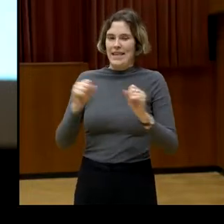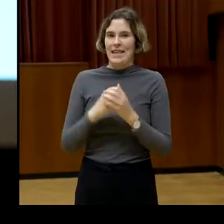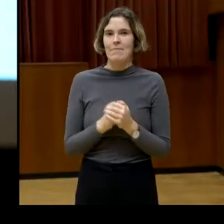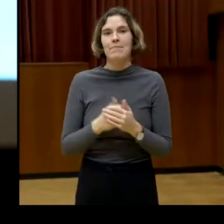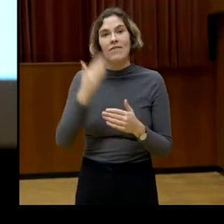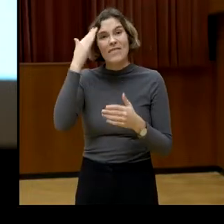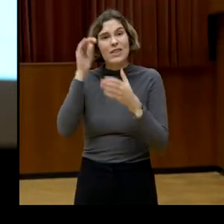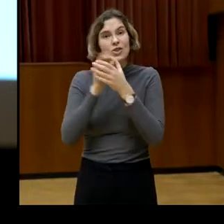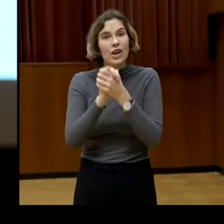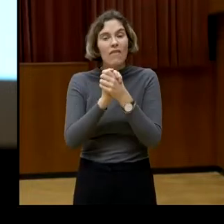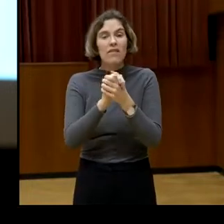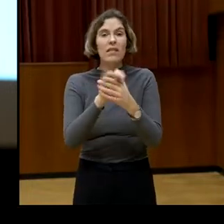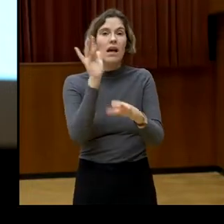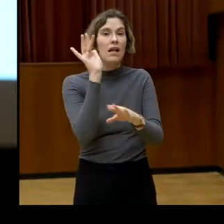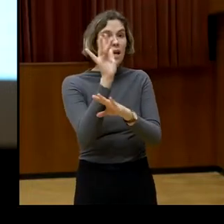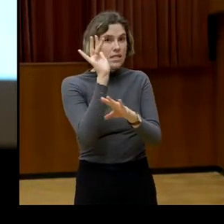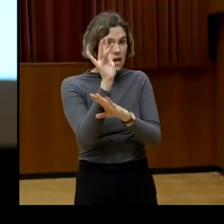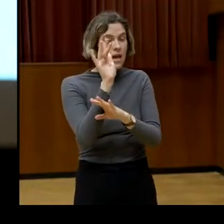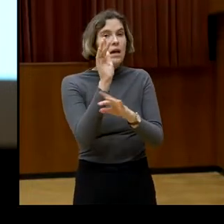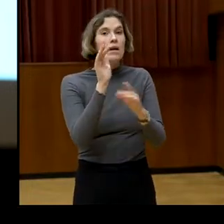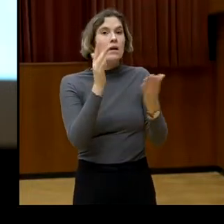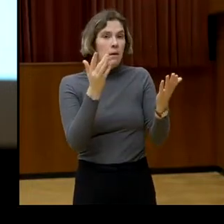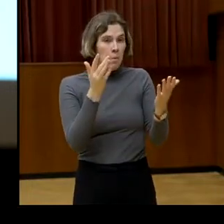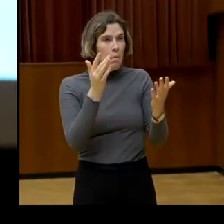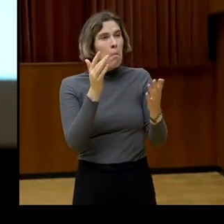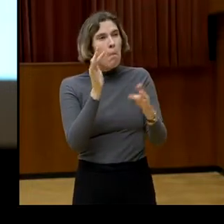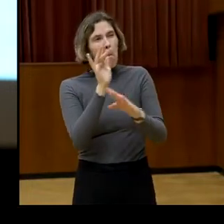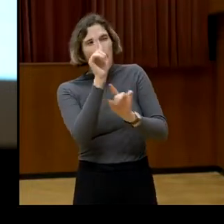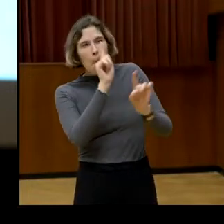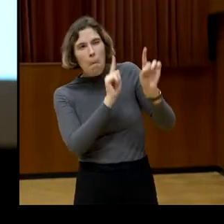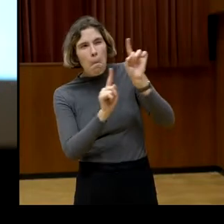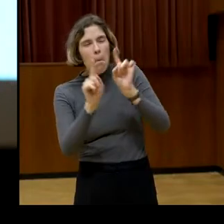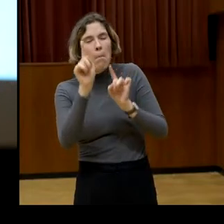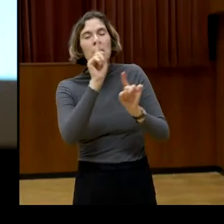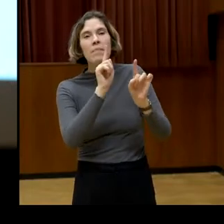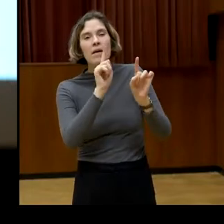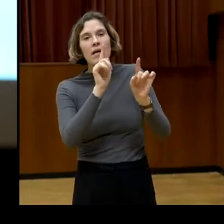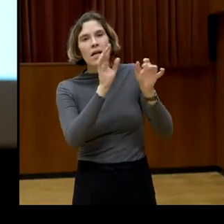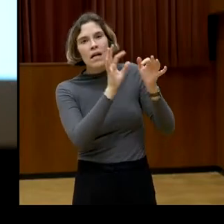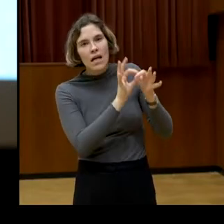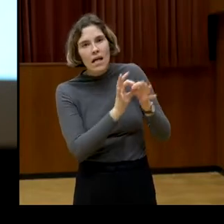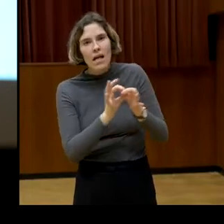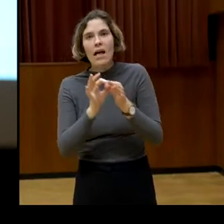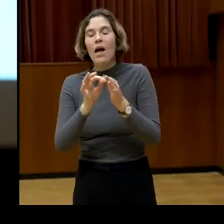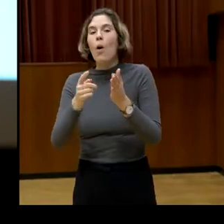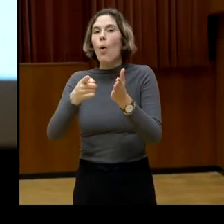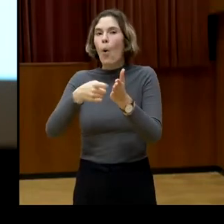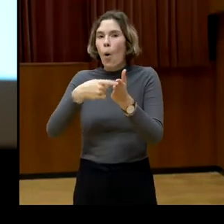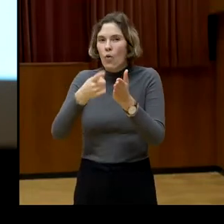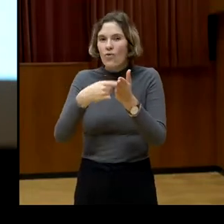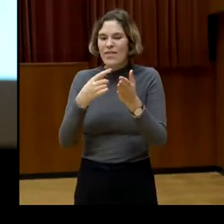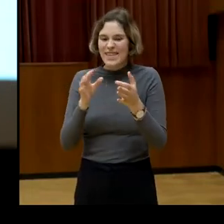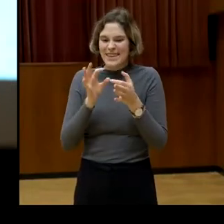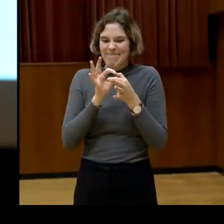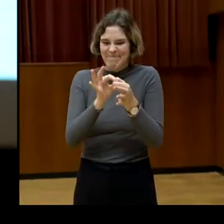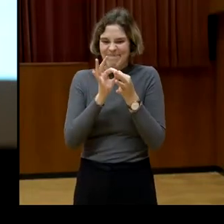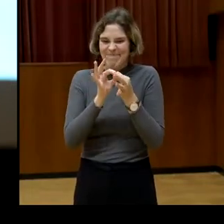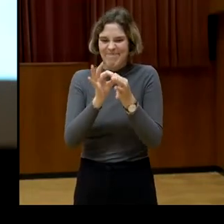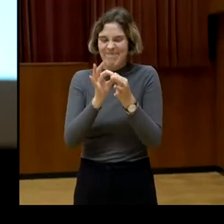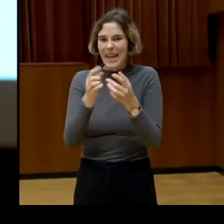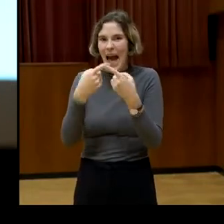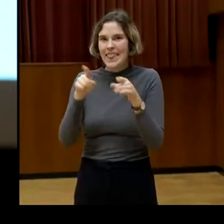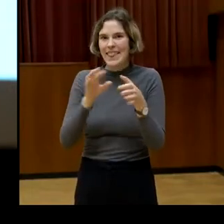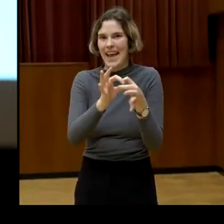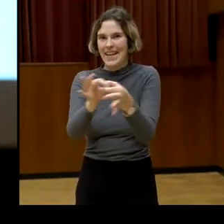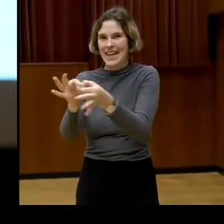ist sehr oft mit den Verbindungen von Wissenschaft zu anderen Gesellschaftsbereichen verknüpft. Und da spreche